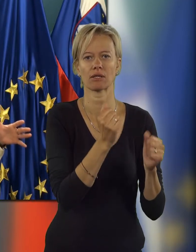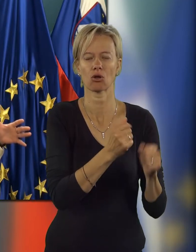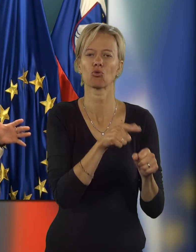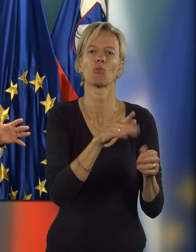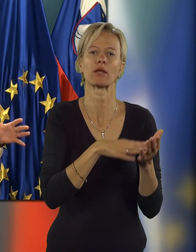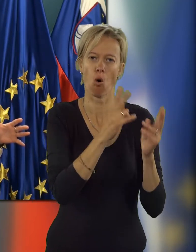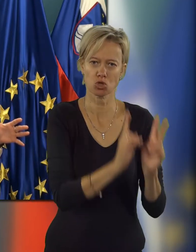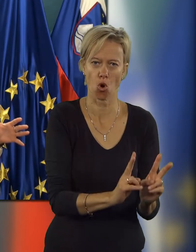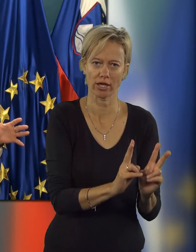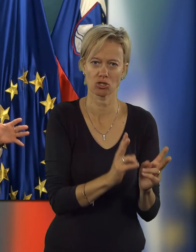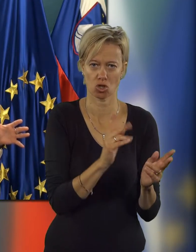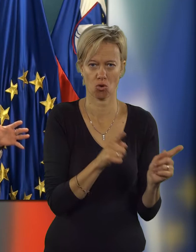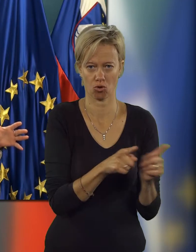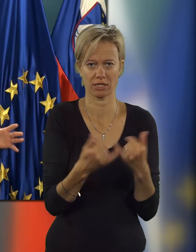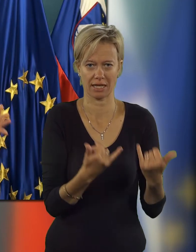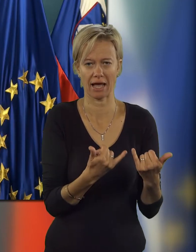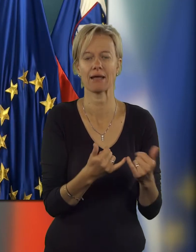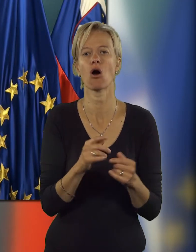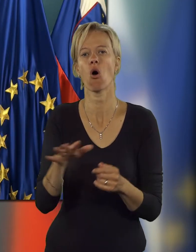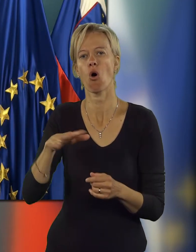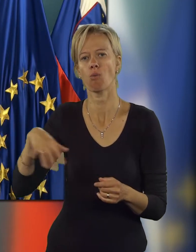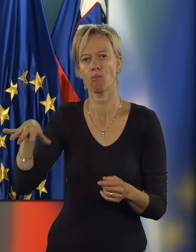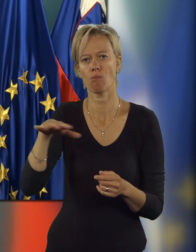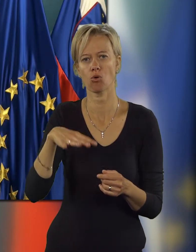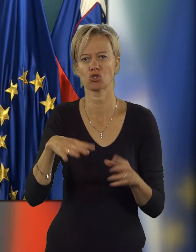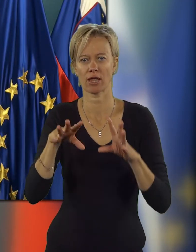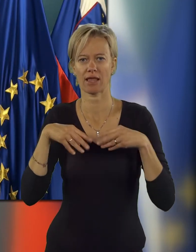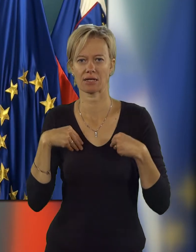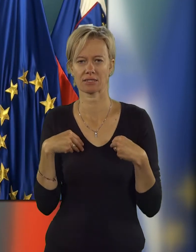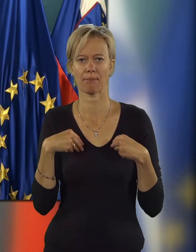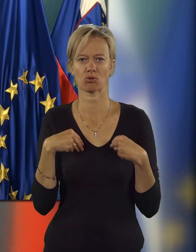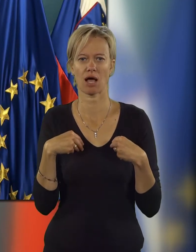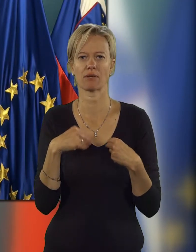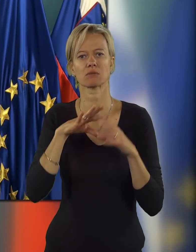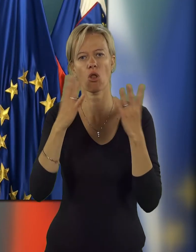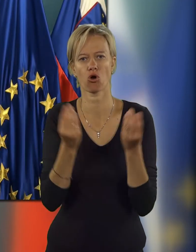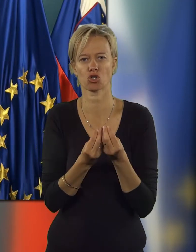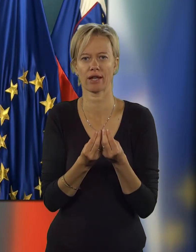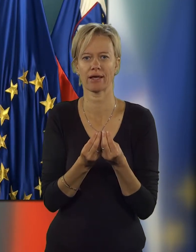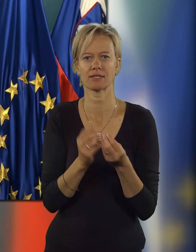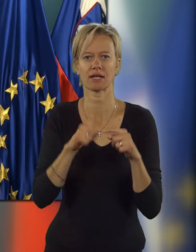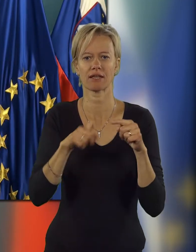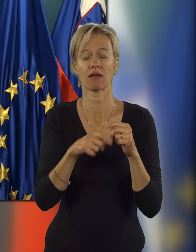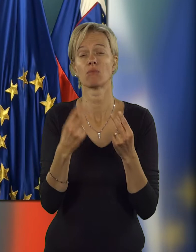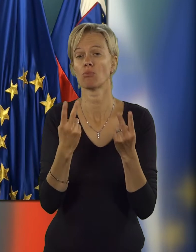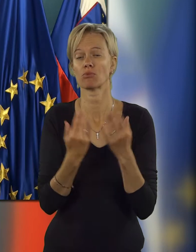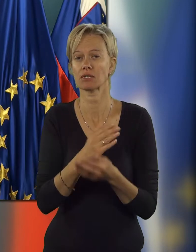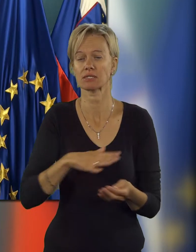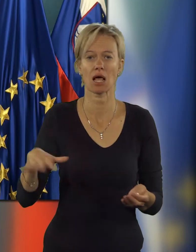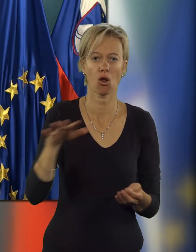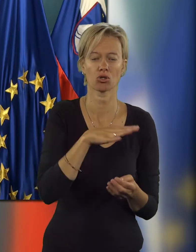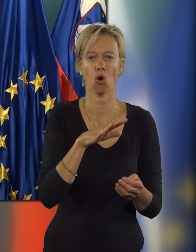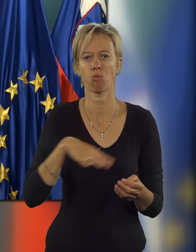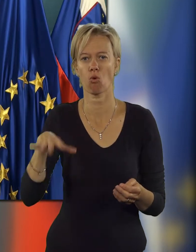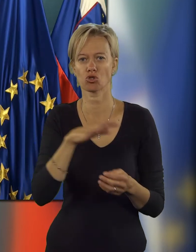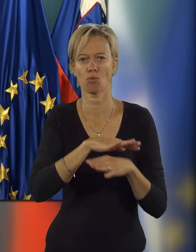obstoječi centri za socialno delo, kot jih poznamo, območje na se prevzame te splošne zadeve in pomembno, za celotno